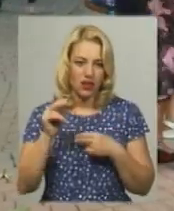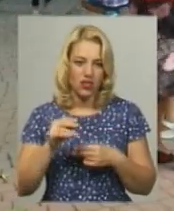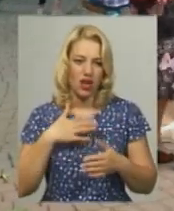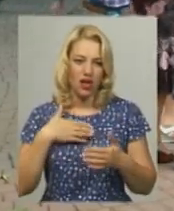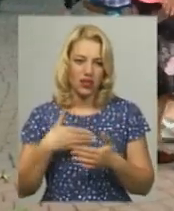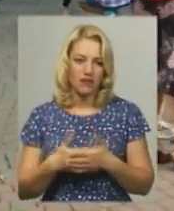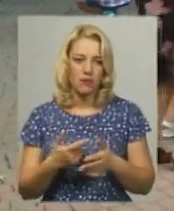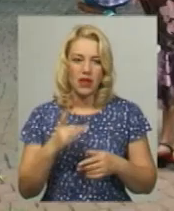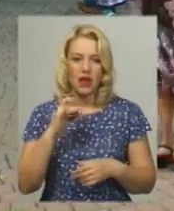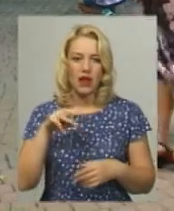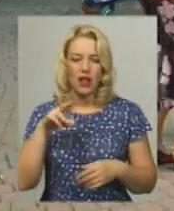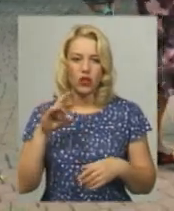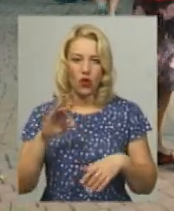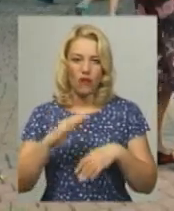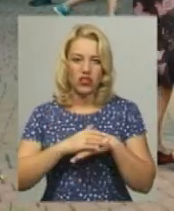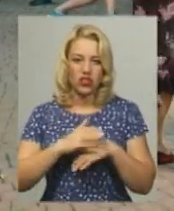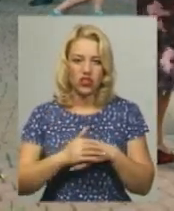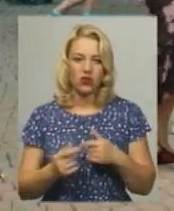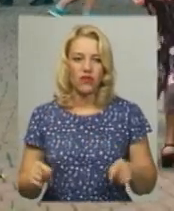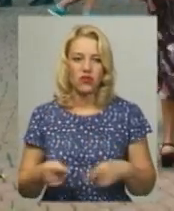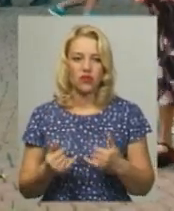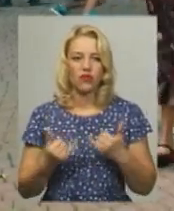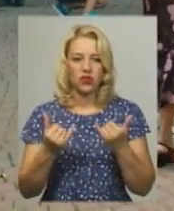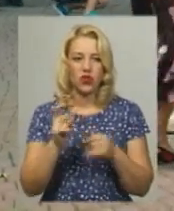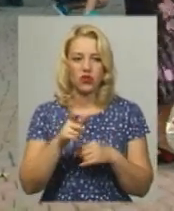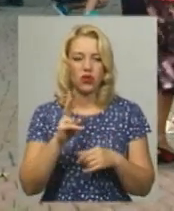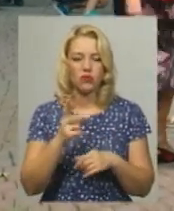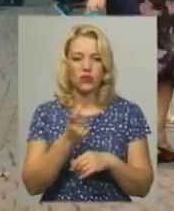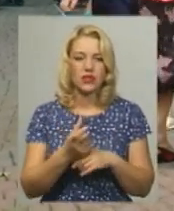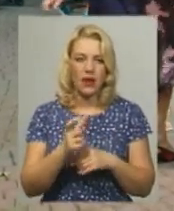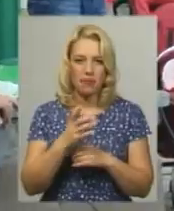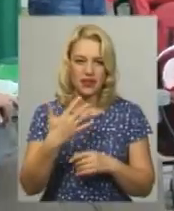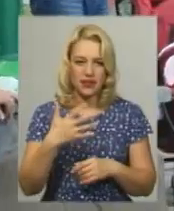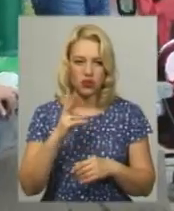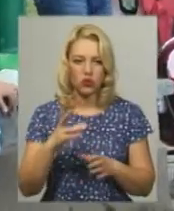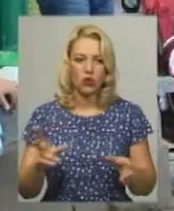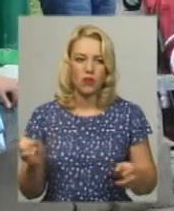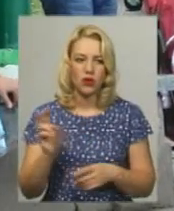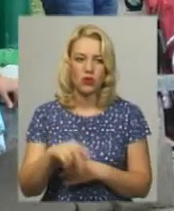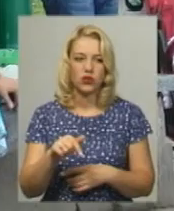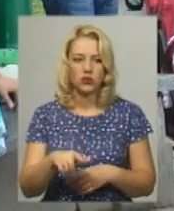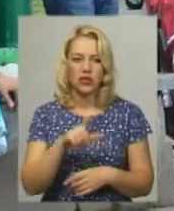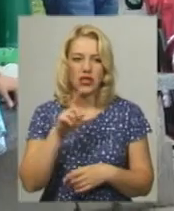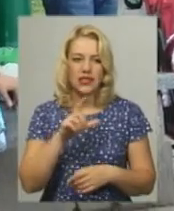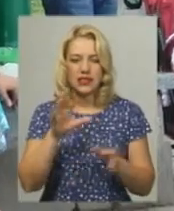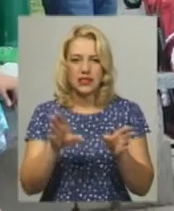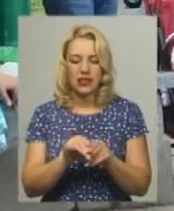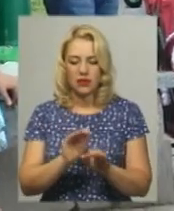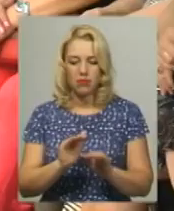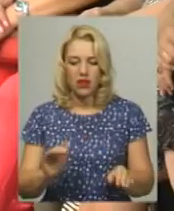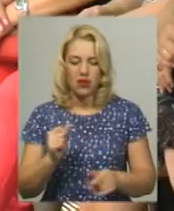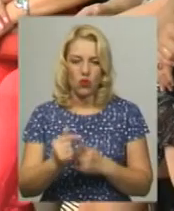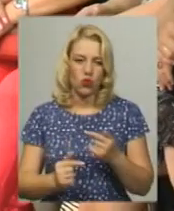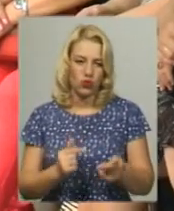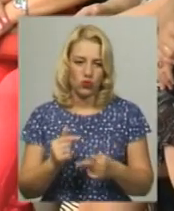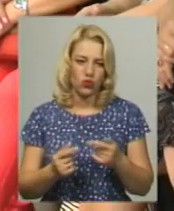Ретро-вечірки влаштовують для людей, яким за 50, які часто приходять з дітьми і онуками. Художній керівник культурно-мистецького центру «Ветеран» Михайло